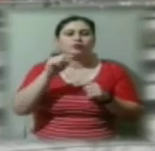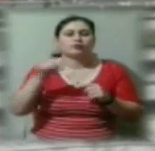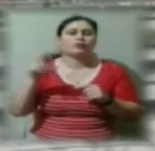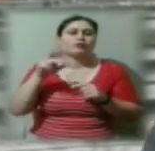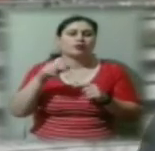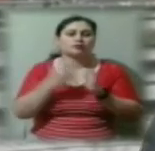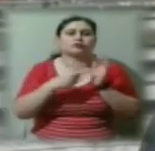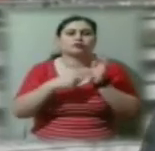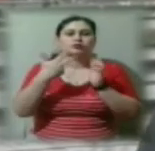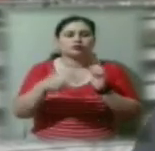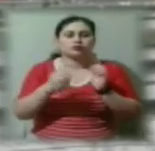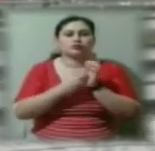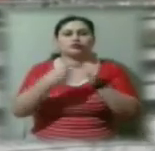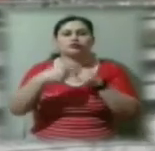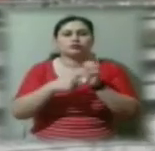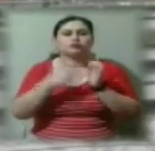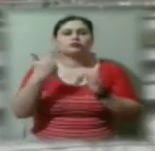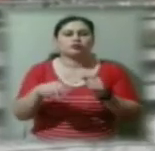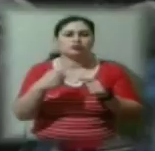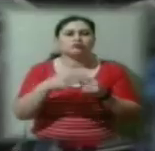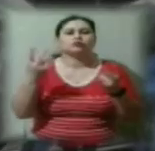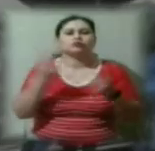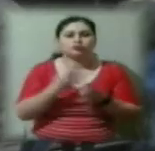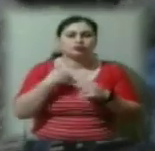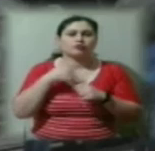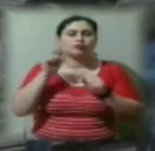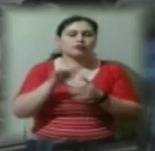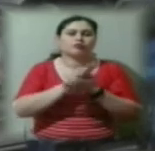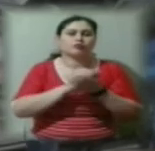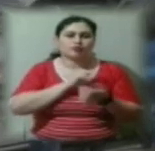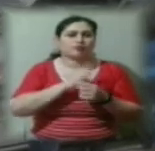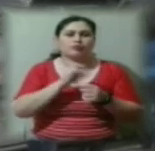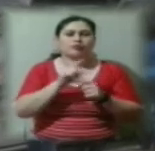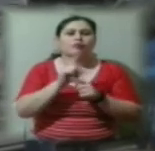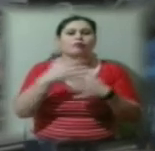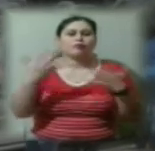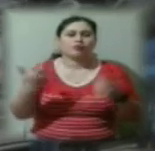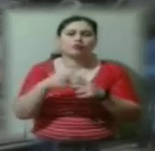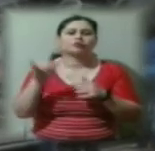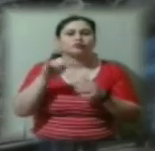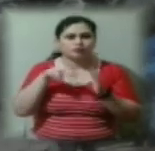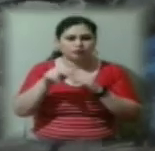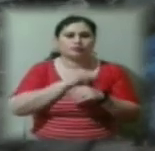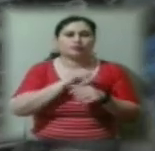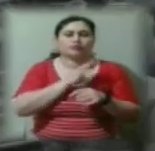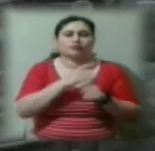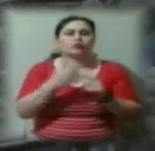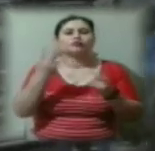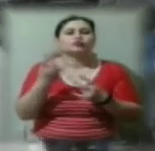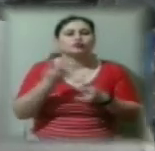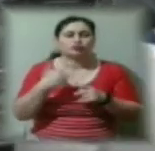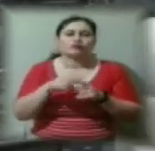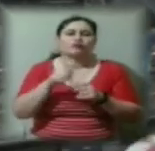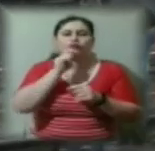16.30. За необхідності ми можемо працювати понаднормово. І в суботу люди виходять. Якщо треба, можемо і в неділю працювати.